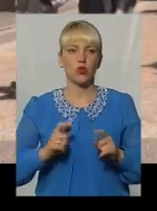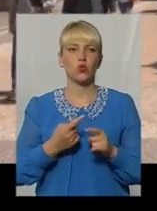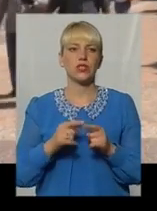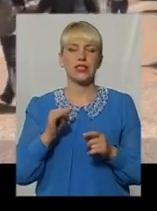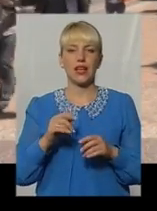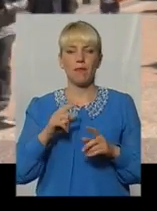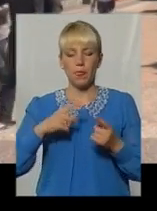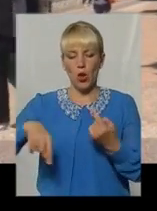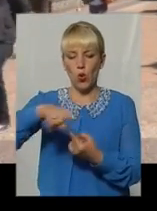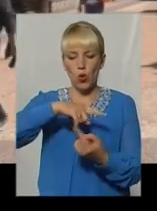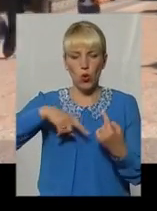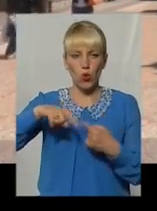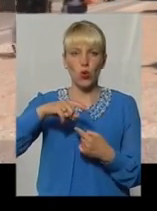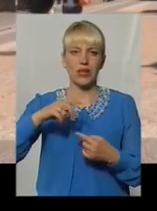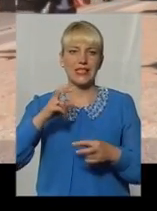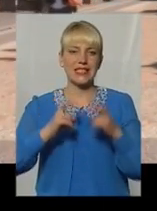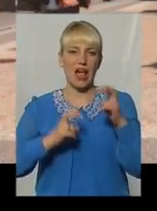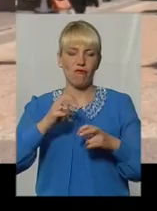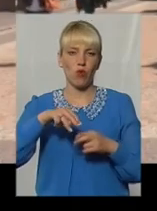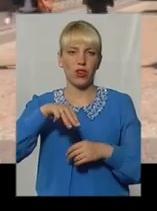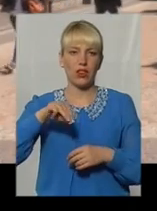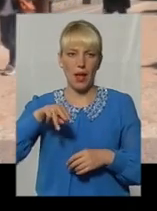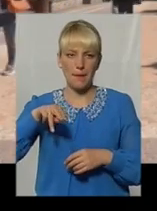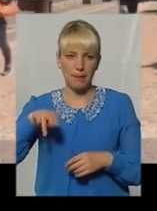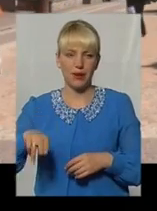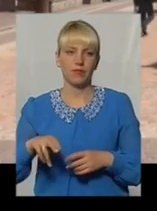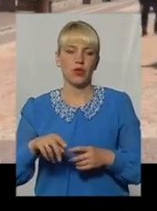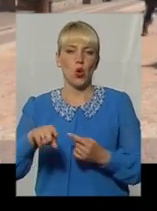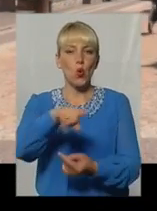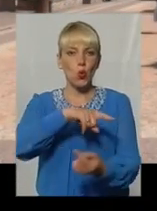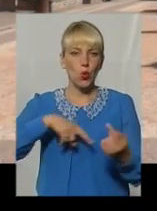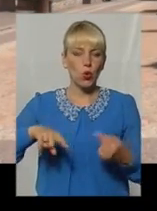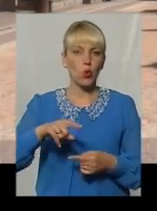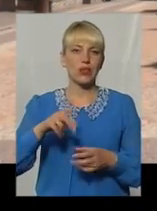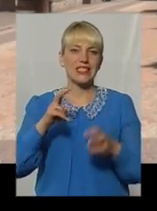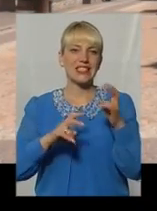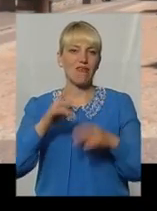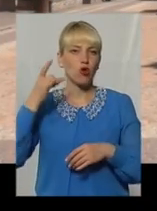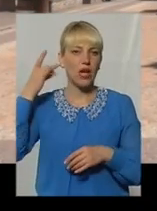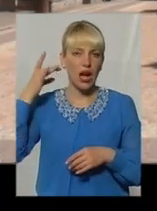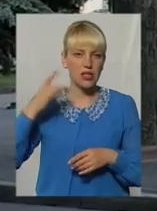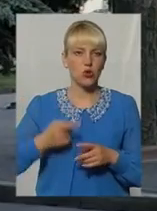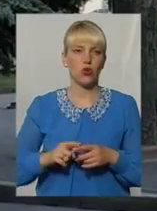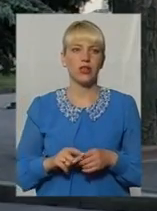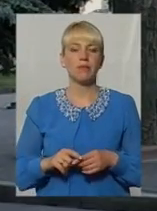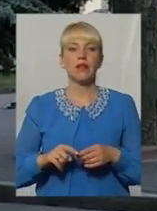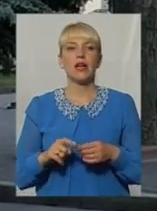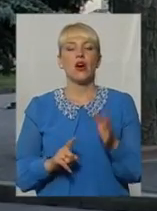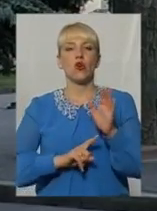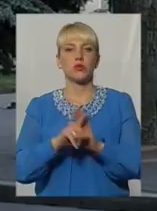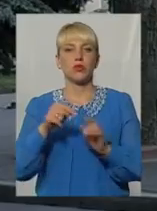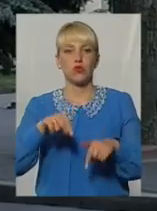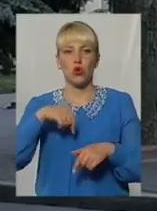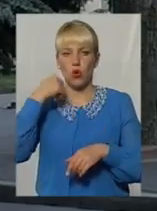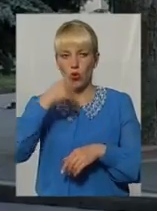на темпі, круг біля Катіона, там де рекламні бікборди. Розпочали цього